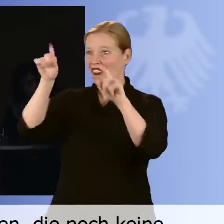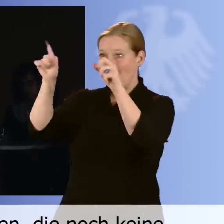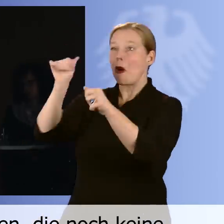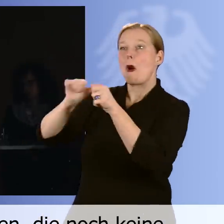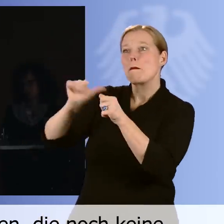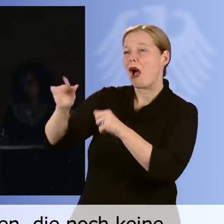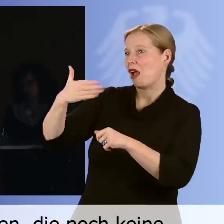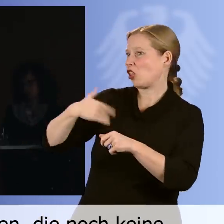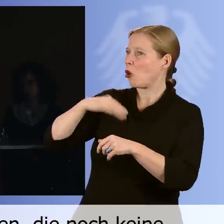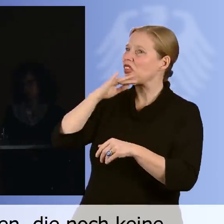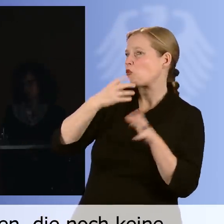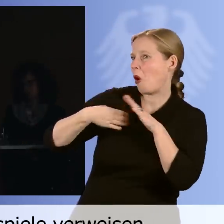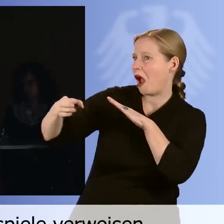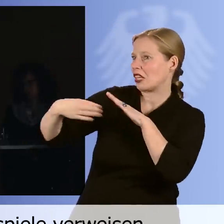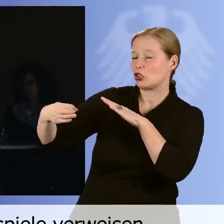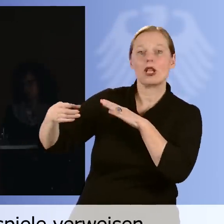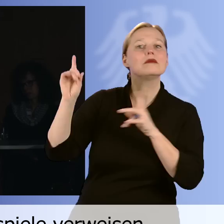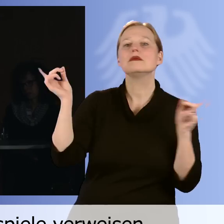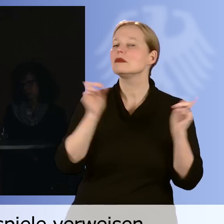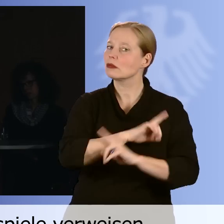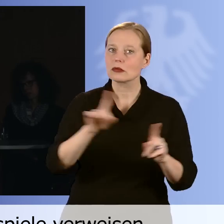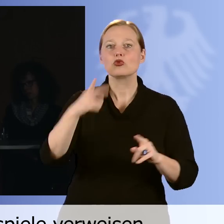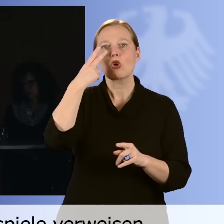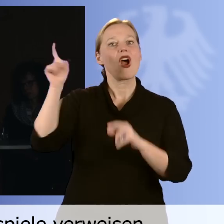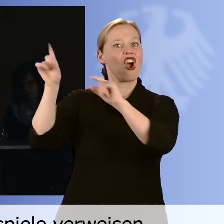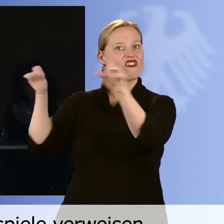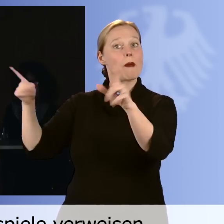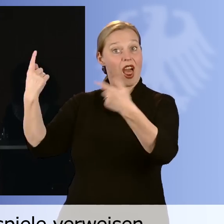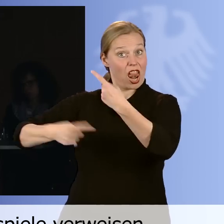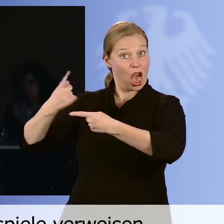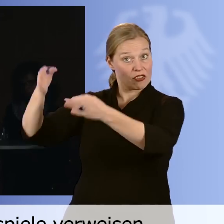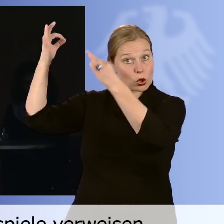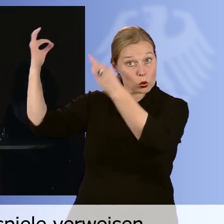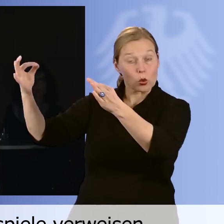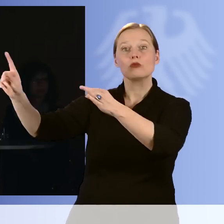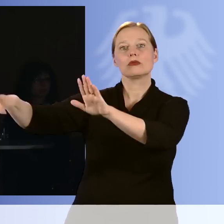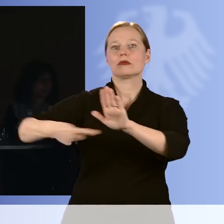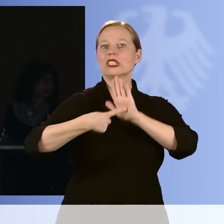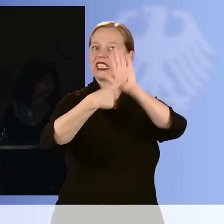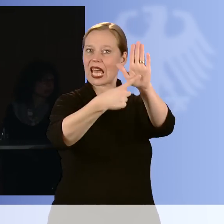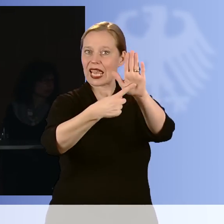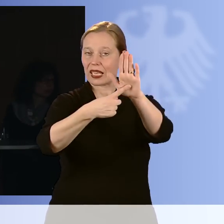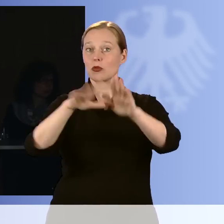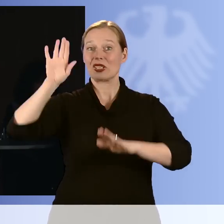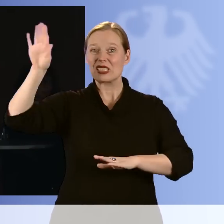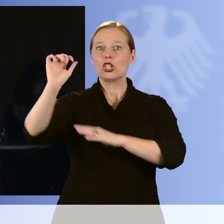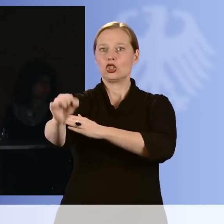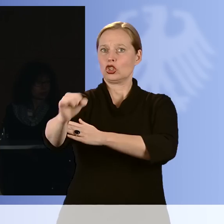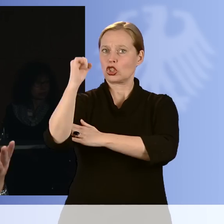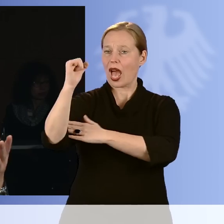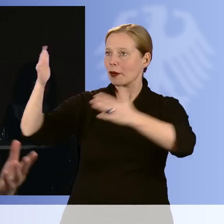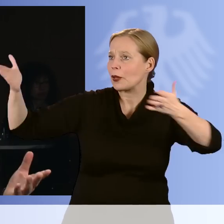sondern vielmehr auf die guten Beispiele hinweisen, wo es gut gelingt. Also auch da gilt, die Stärken stärken. Also sozusagen,